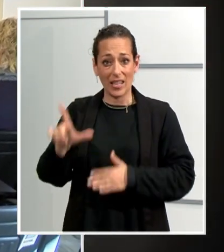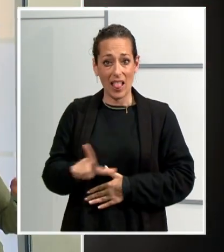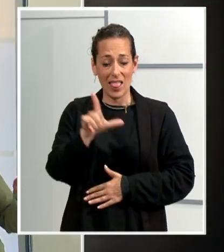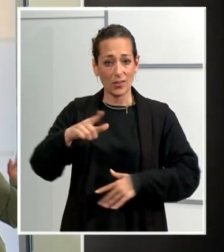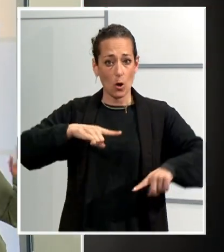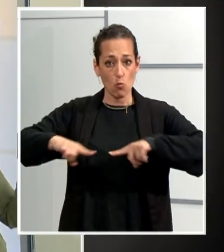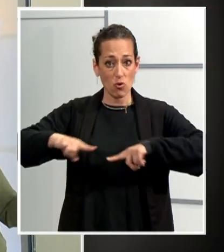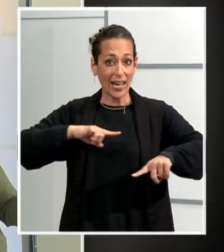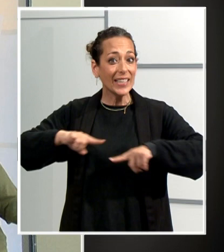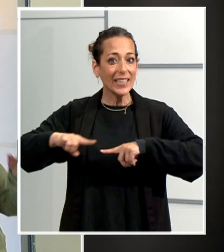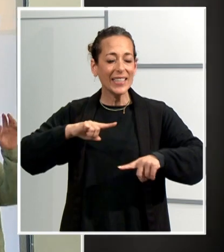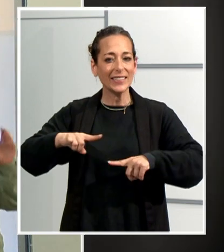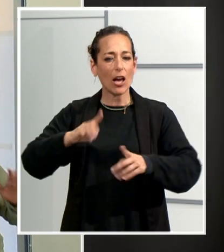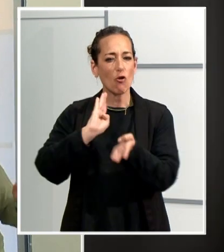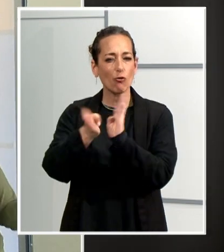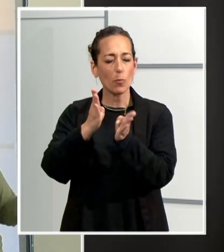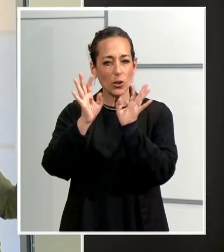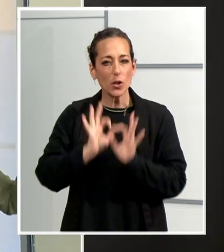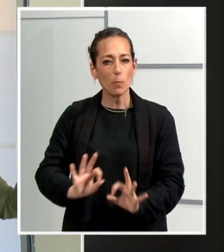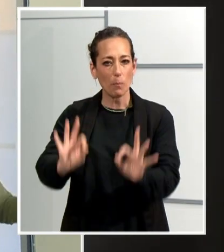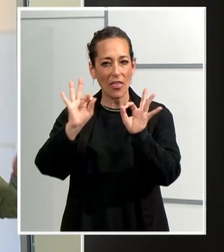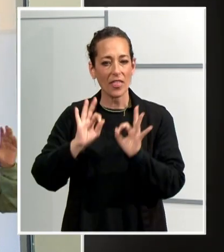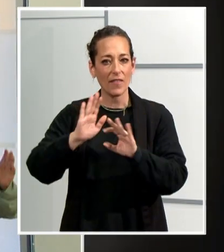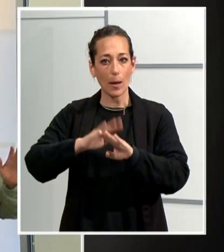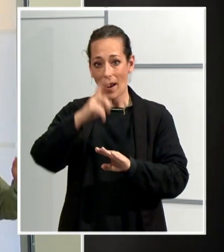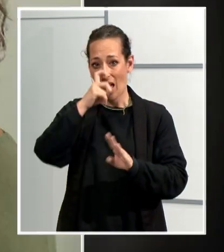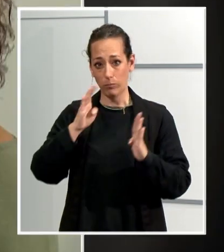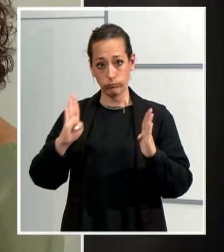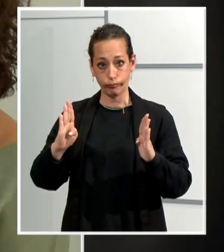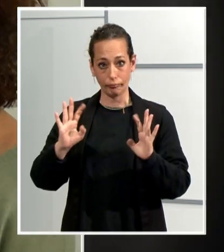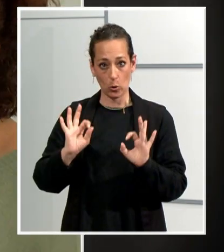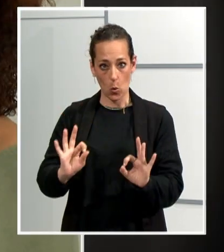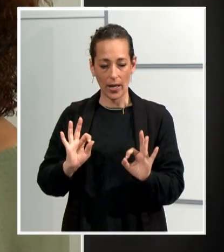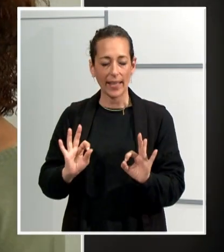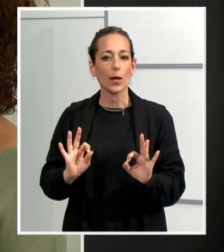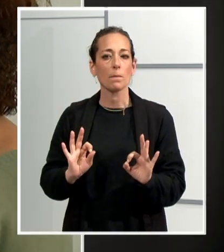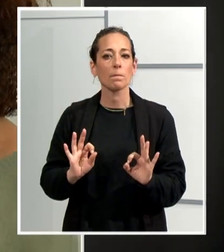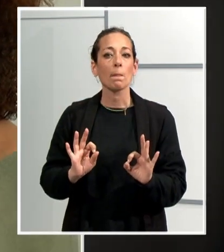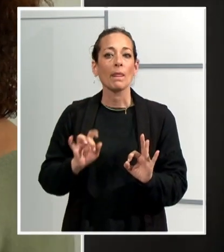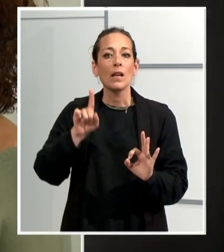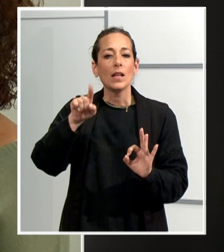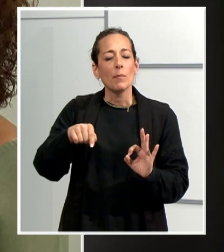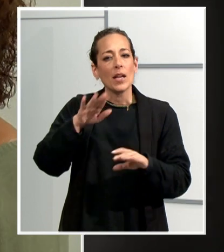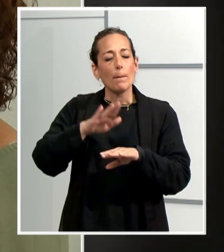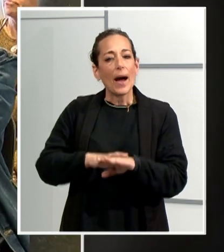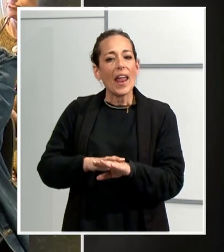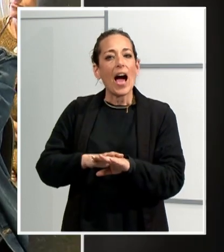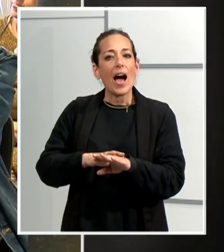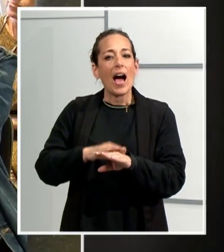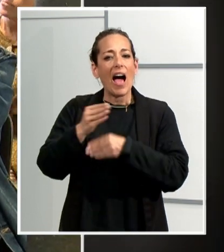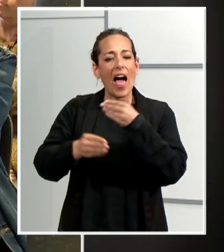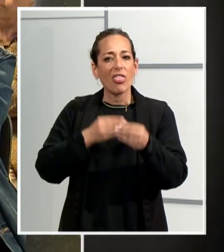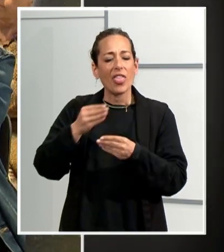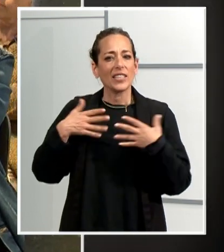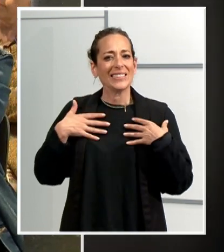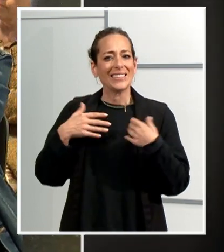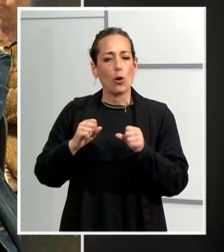que atén una formació específica per a una franja d'edat concreta, una forma d'intervenir en la salut comunitària i fer-ne